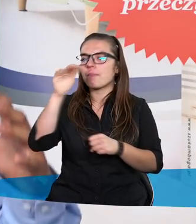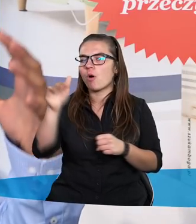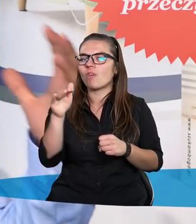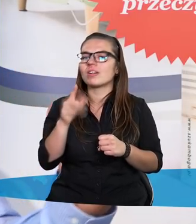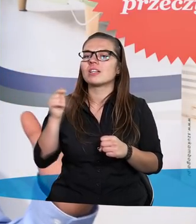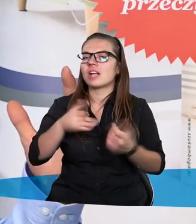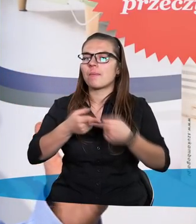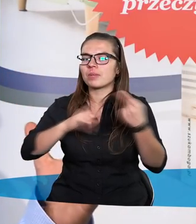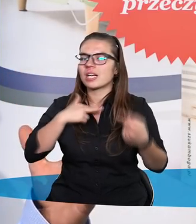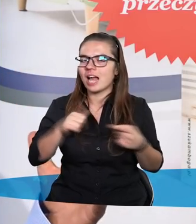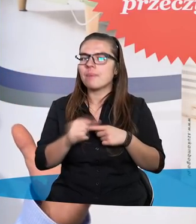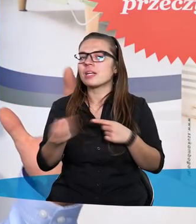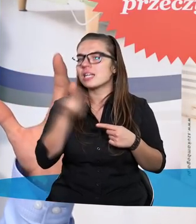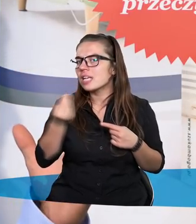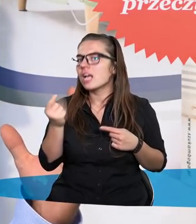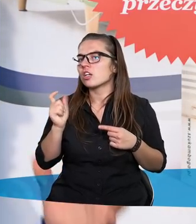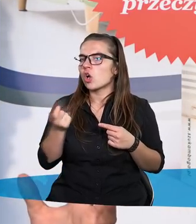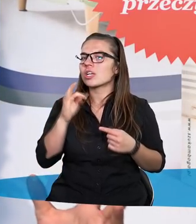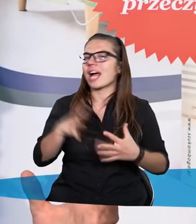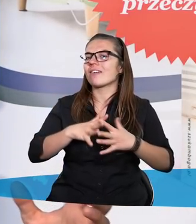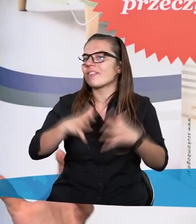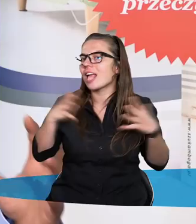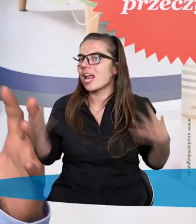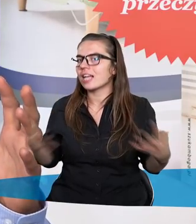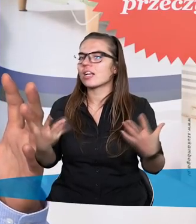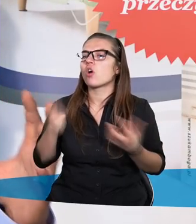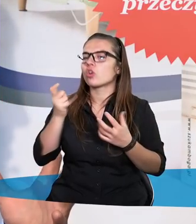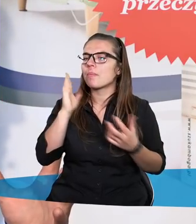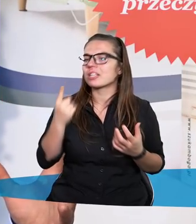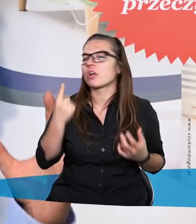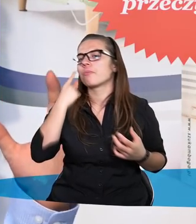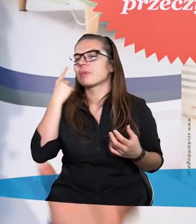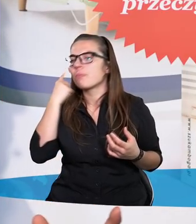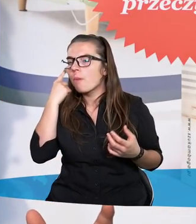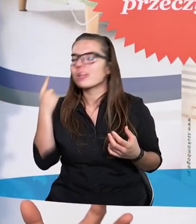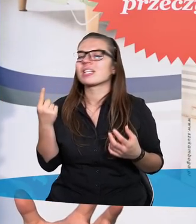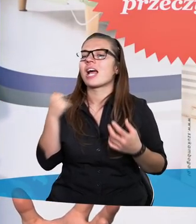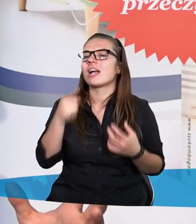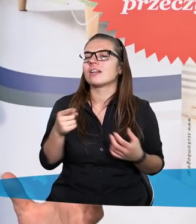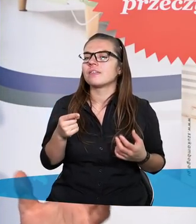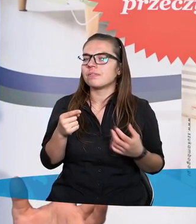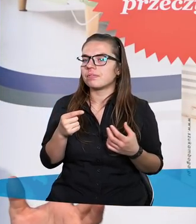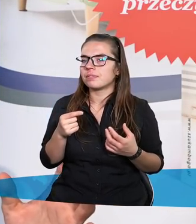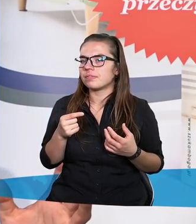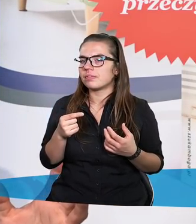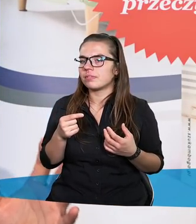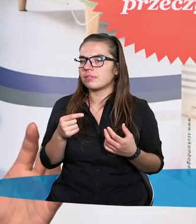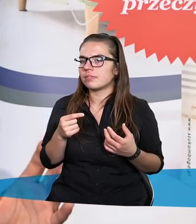przed nami jest jeszcze coś tak wielkiego, coś, co będzie przypominać plagi, które spadły na Egipt.